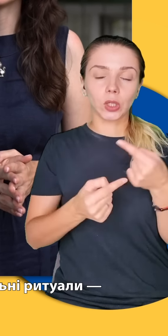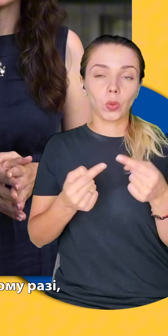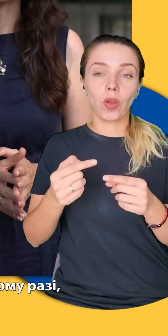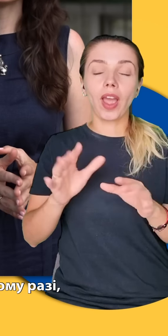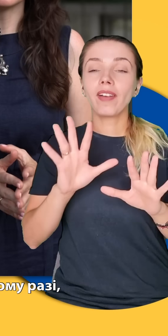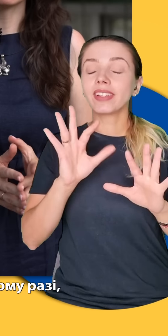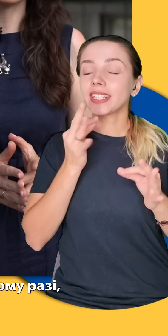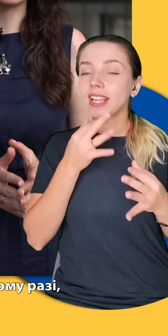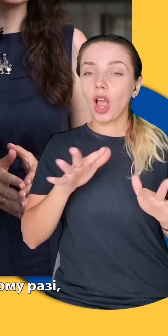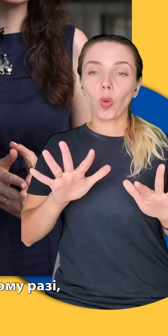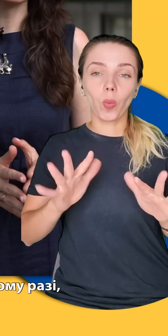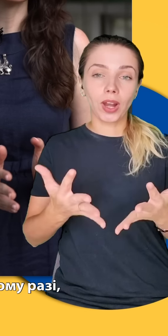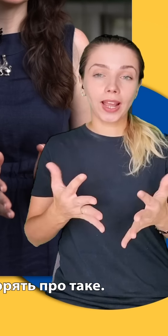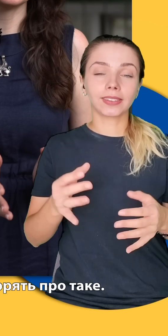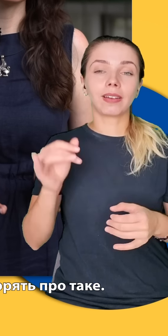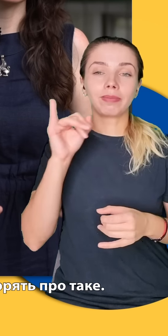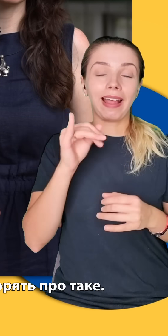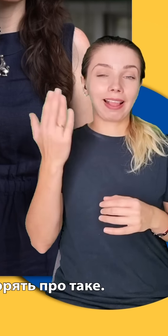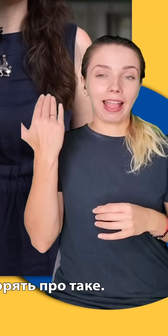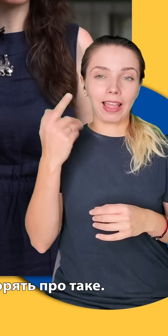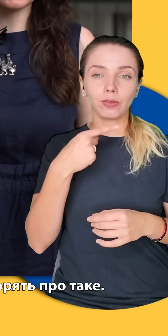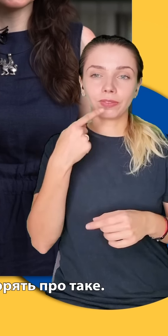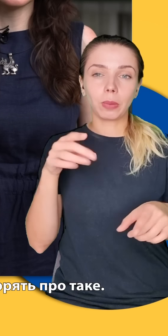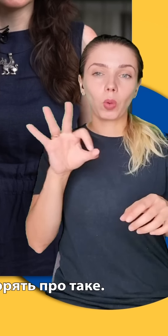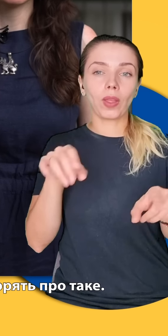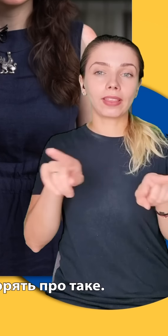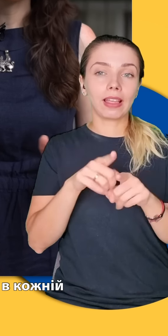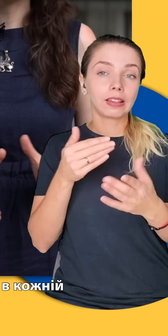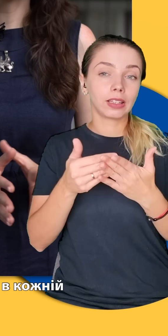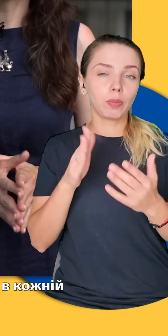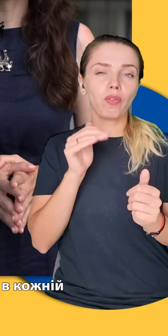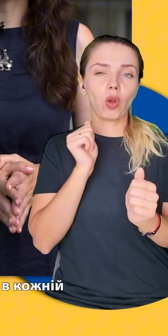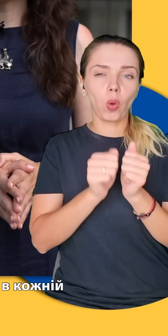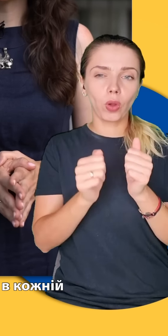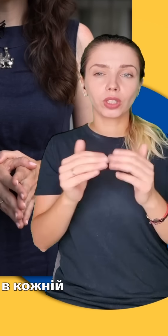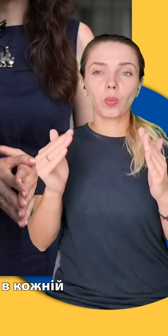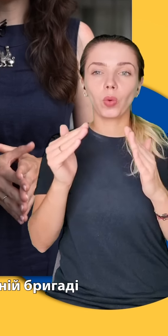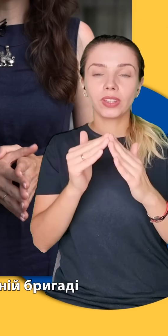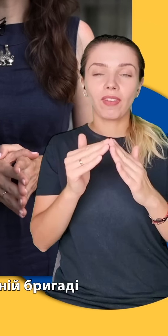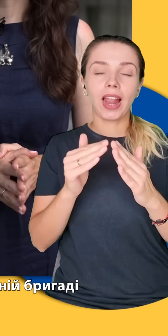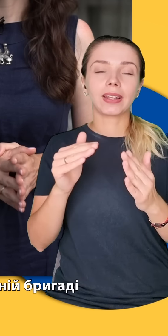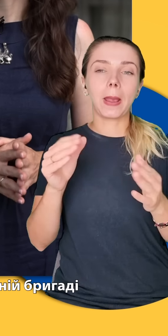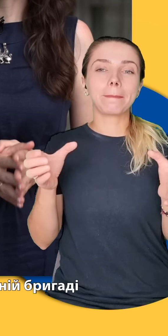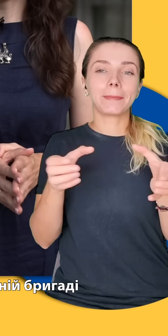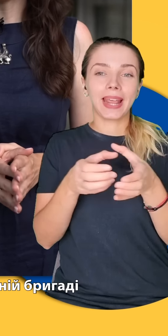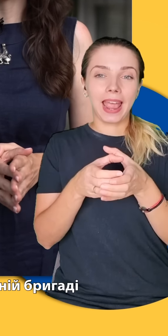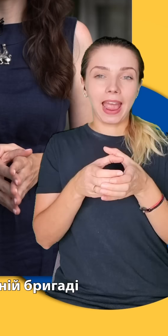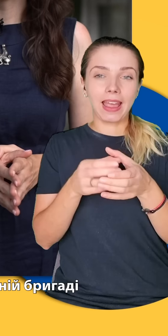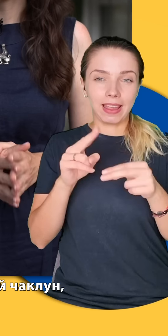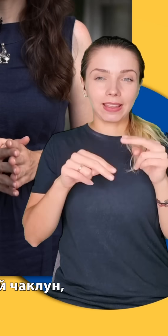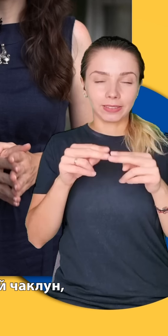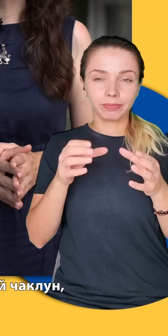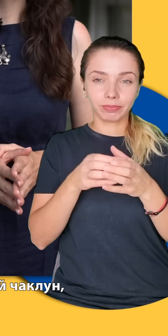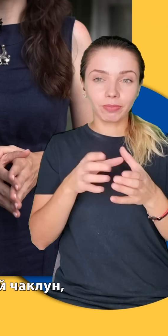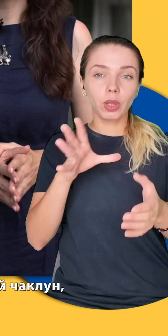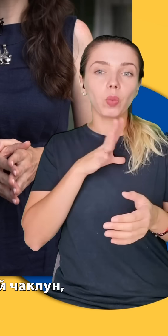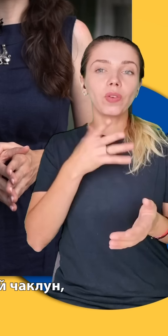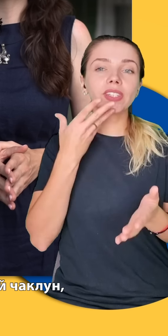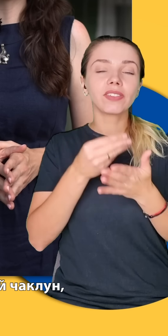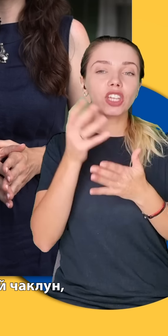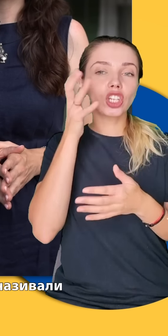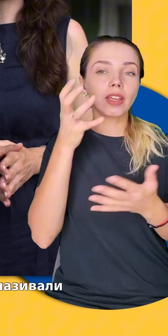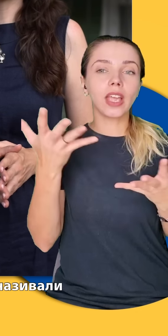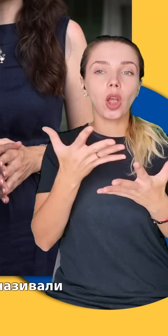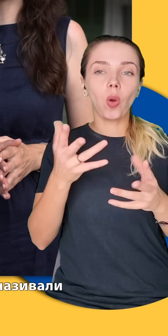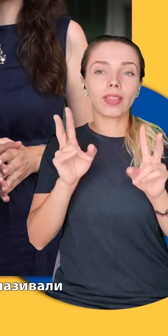ритуали. Всякому разі легенди говорять про таке. Нібито в кожній будівельній бригаді був свій